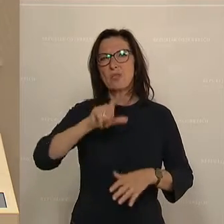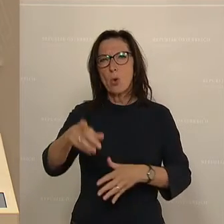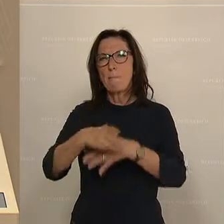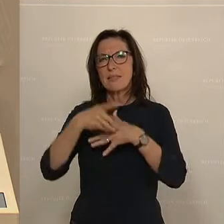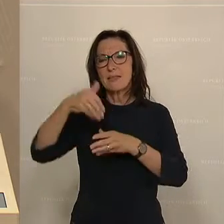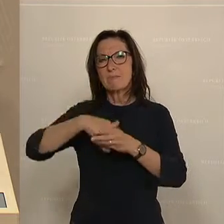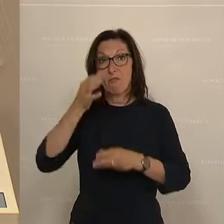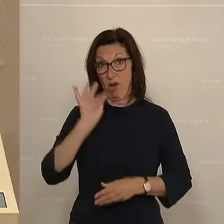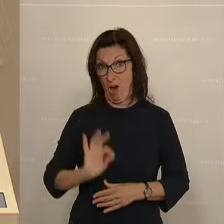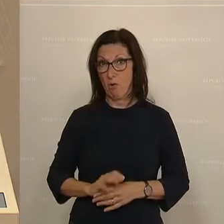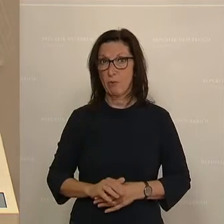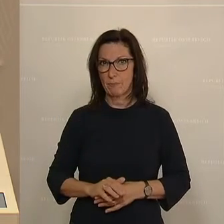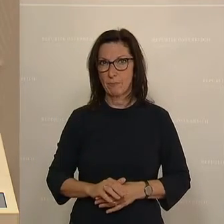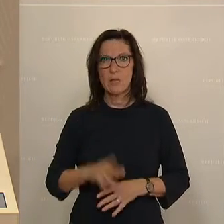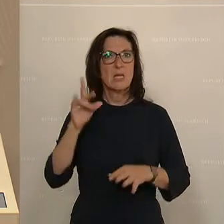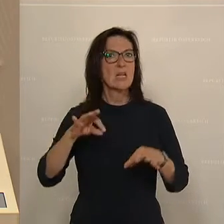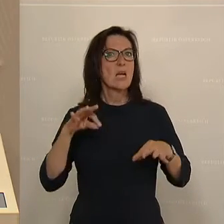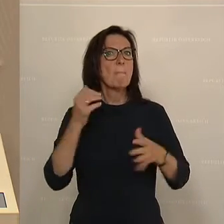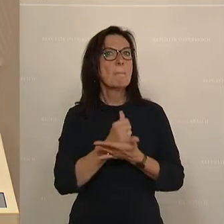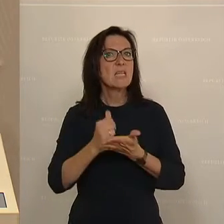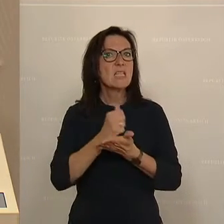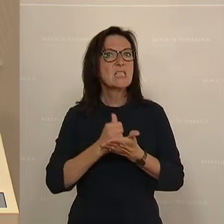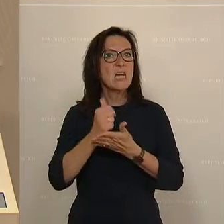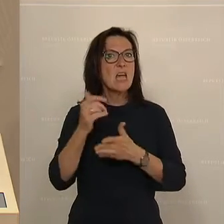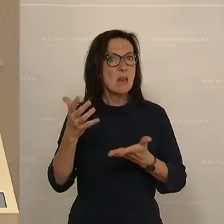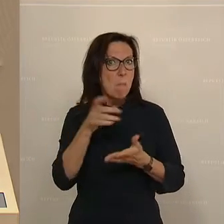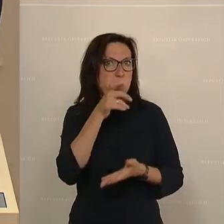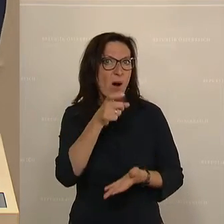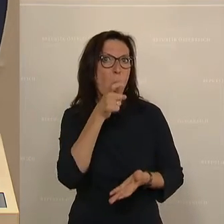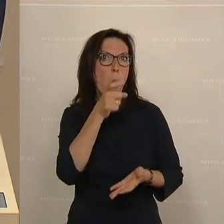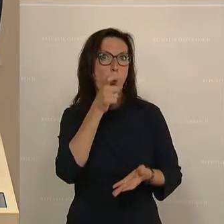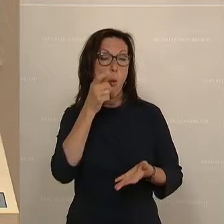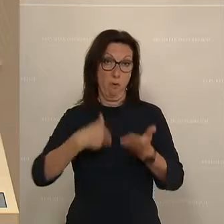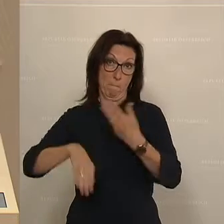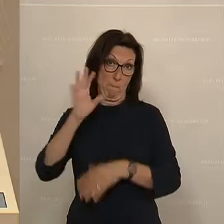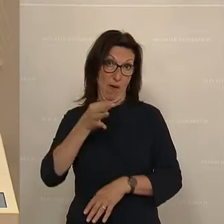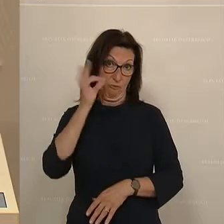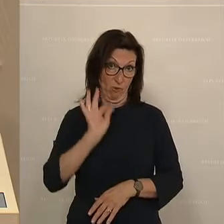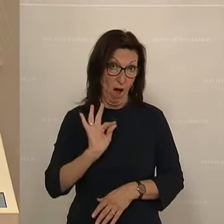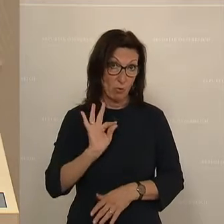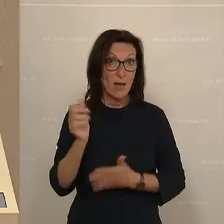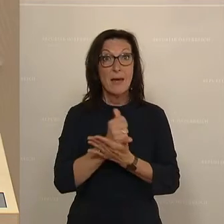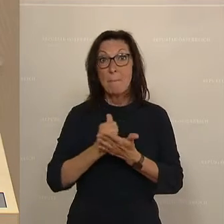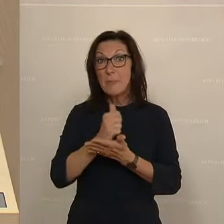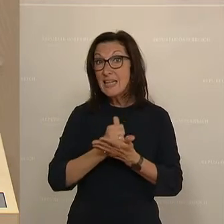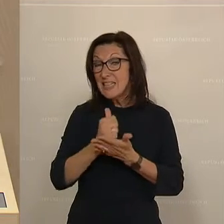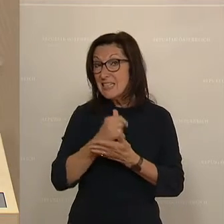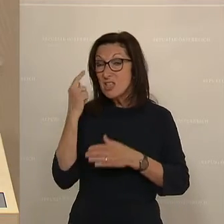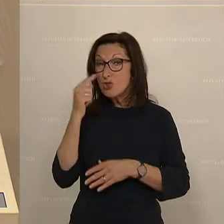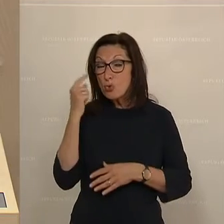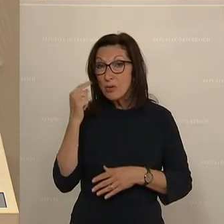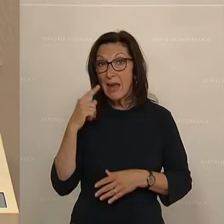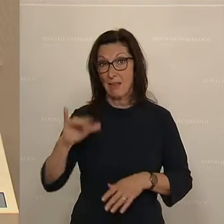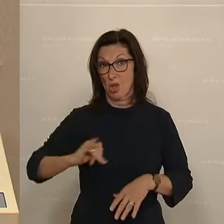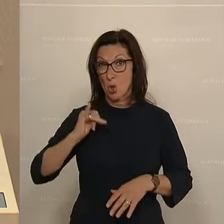Mehrheit der medizinischen Gesundheitsberufe Frauen sind, die Mehrheit der Medizinstudenten mittlerweile weiblich sind und auch die Mehrheit der Jungärzte weiblich ist.